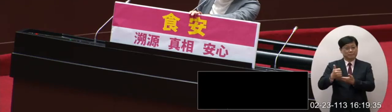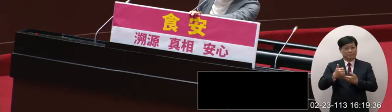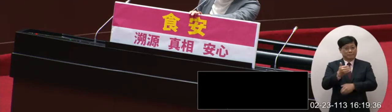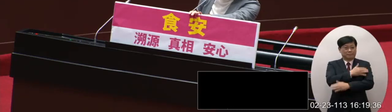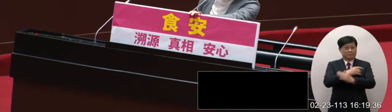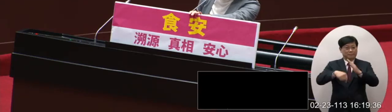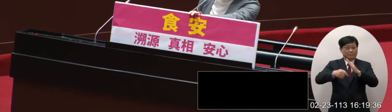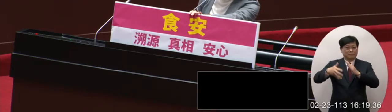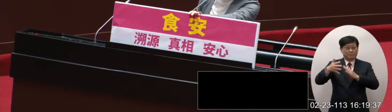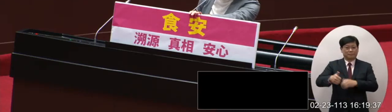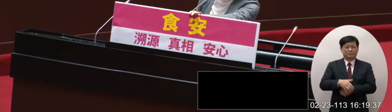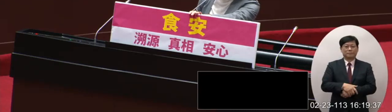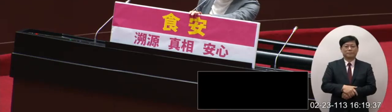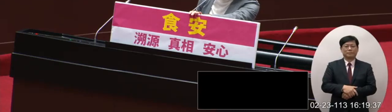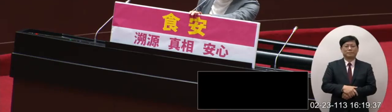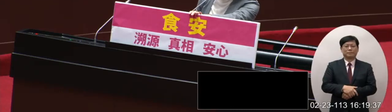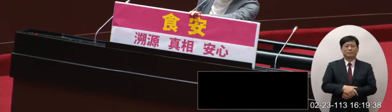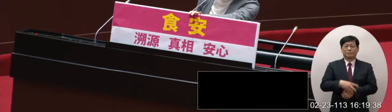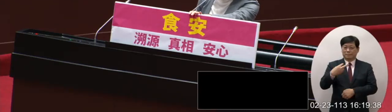陳建仁議員